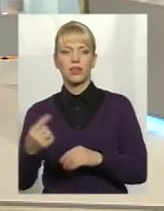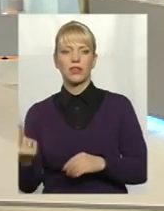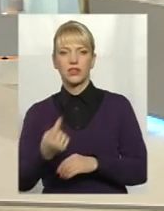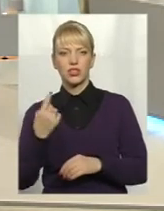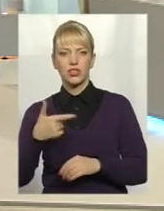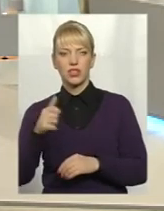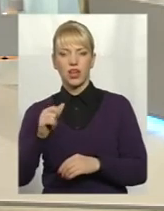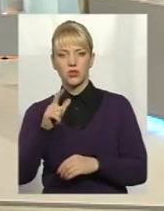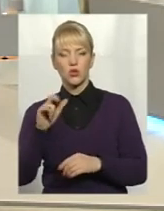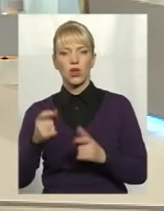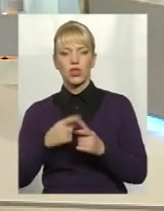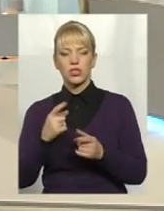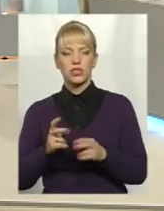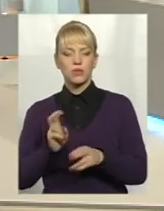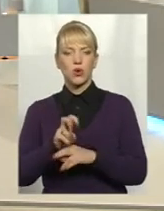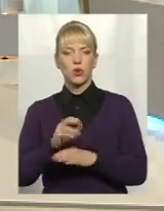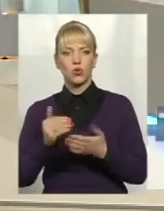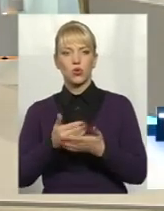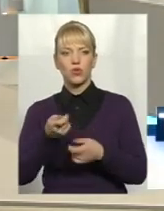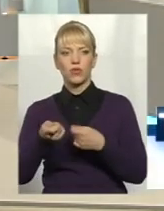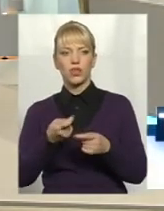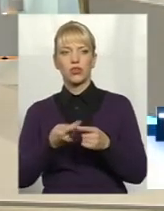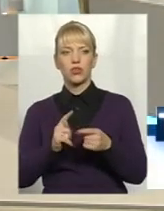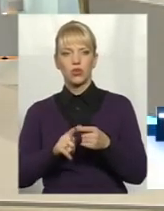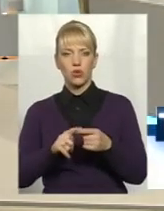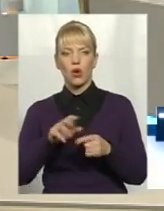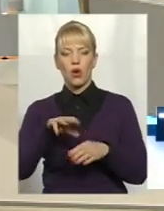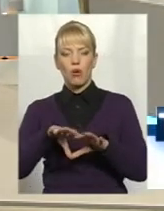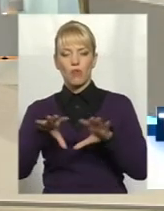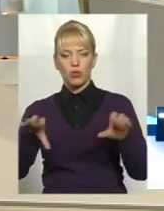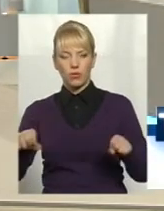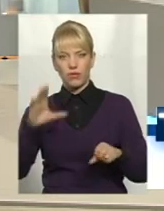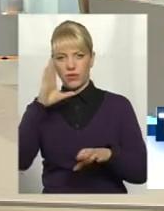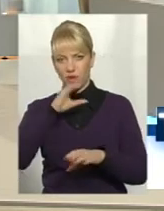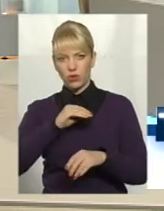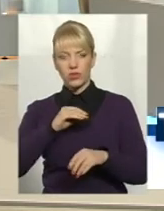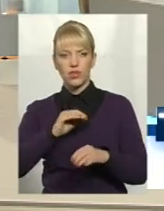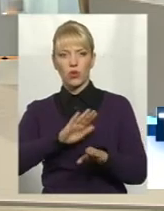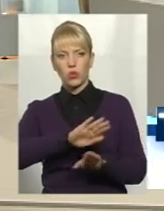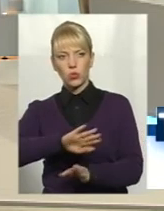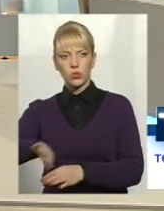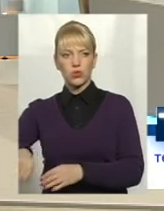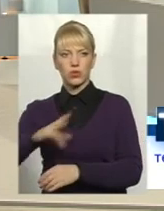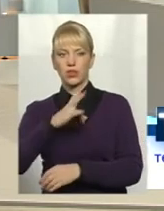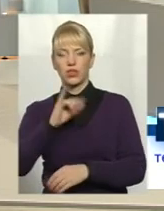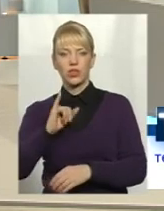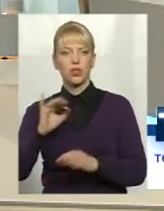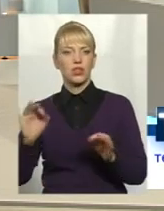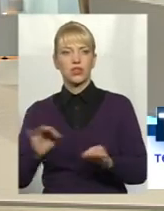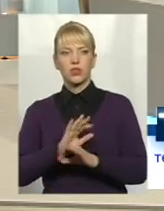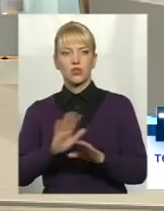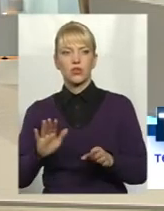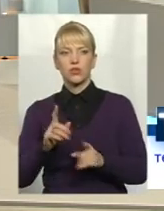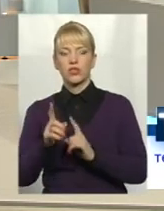з приходом нової влади вдалося цього монополіста усунути? Нічого не змінилося. Нічого не